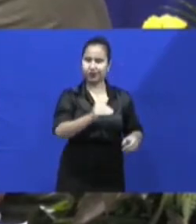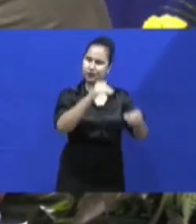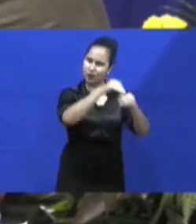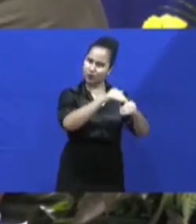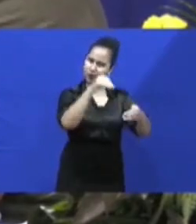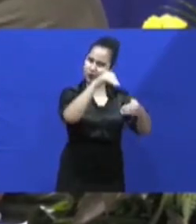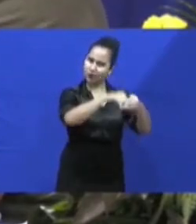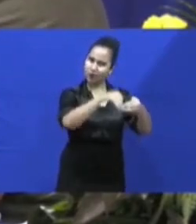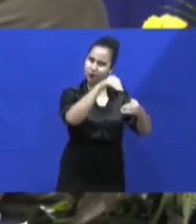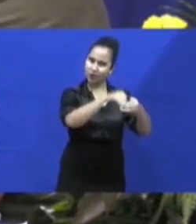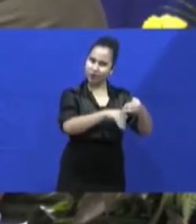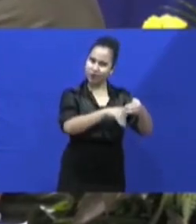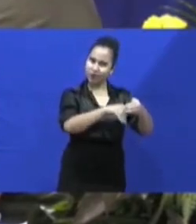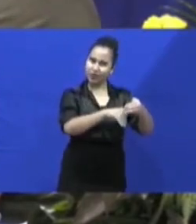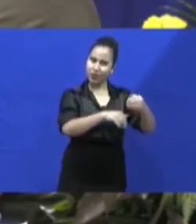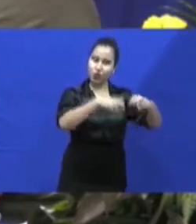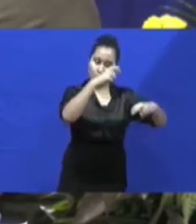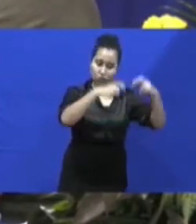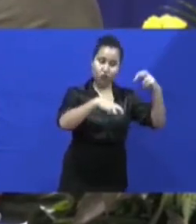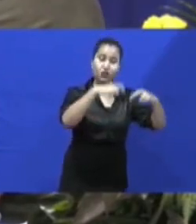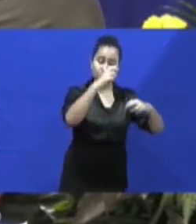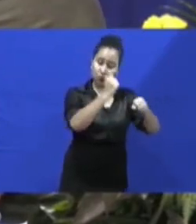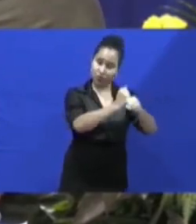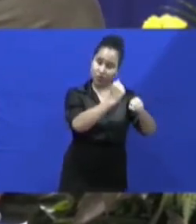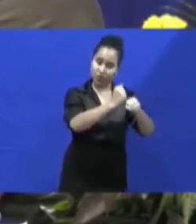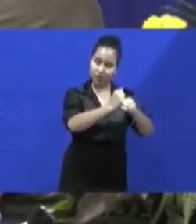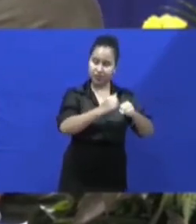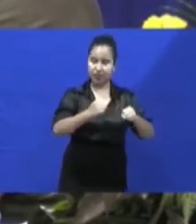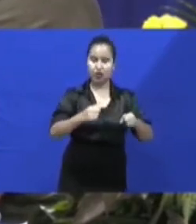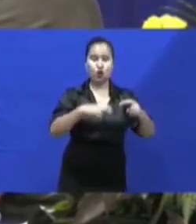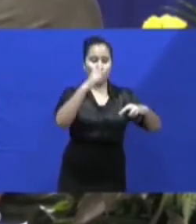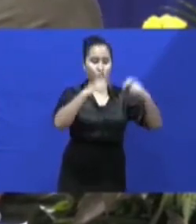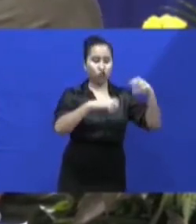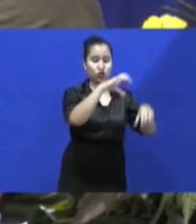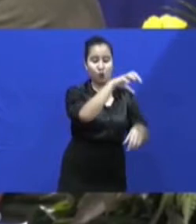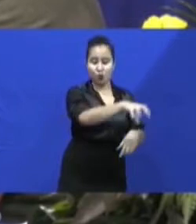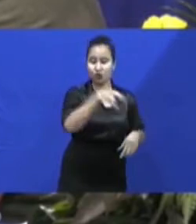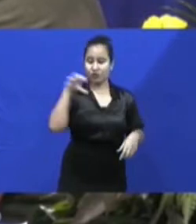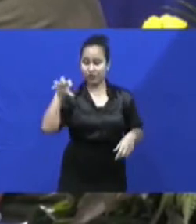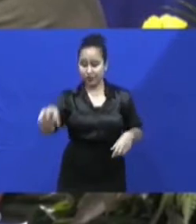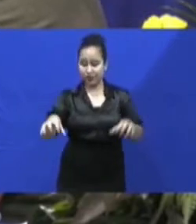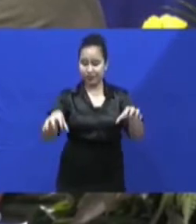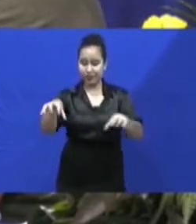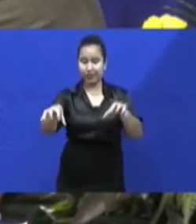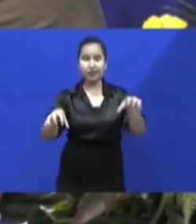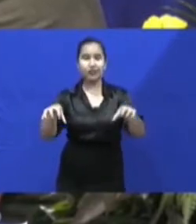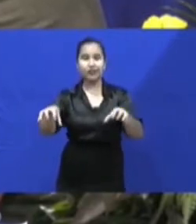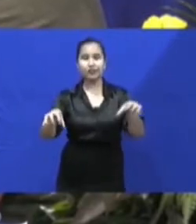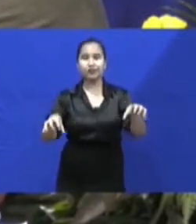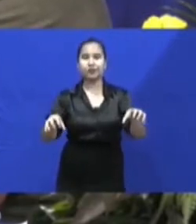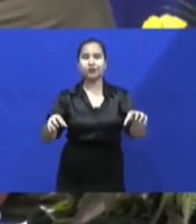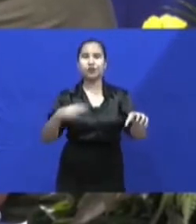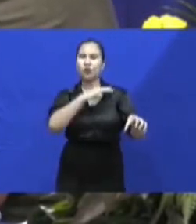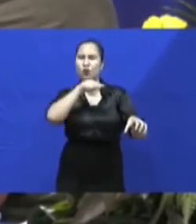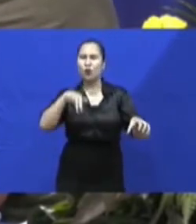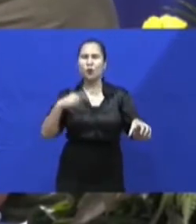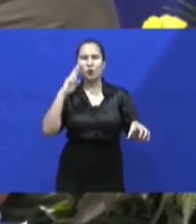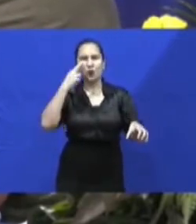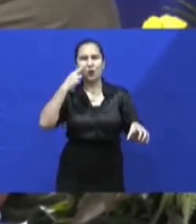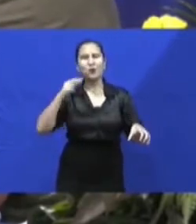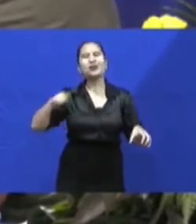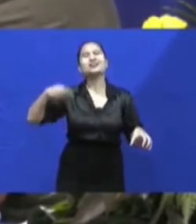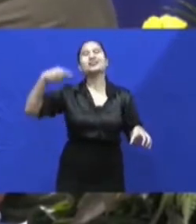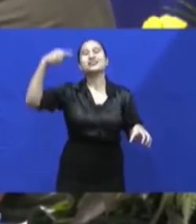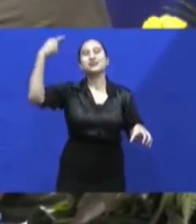Dit haalde Jerry Sleingaart, coördinator van het NCCR gisteren aan, tijdens de dagelijkse persconferentie van de overheid.